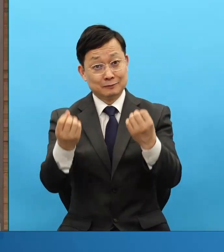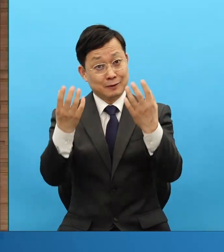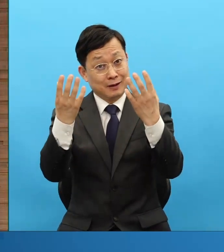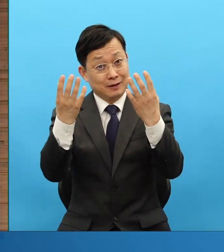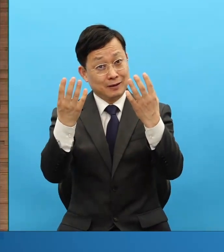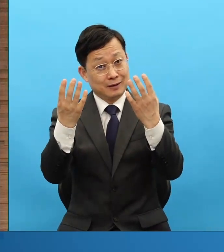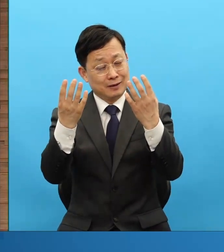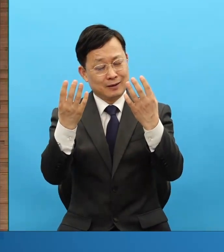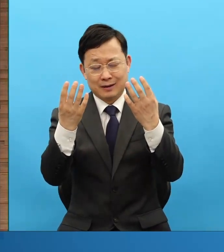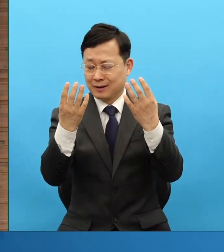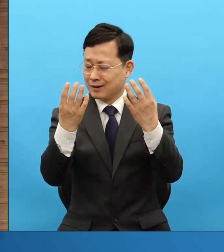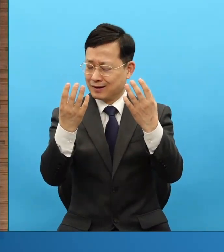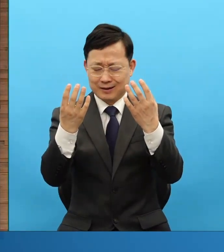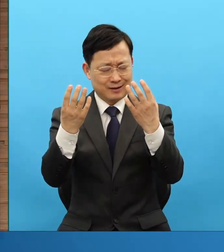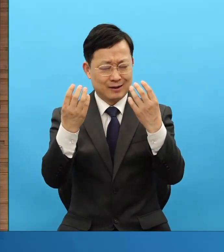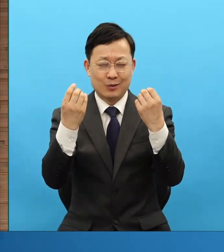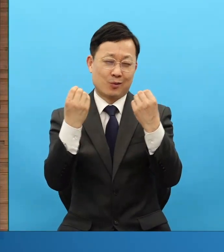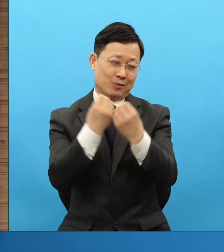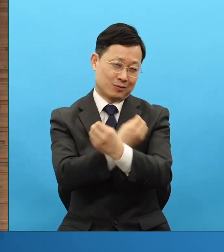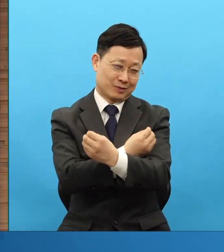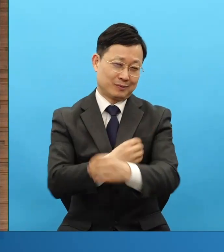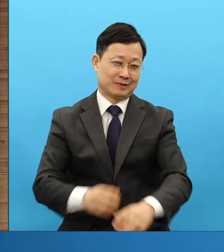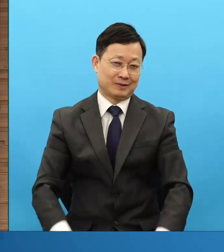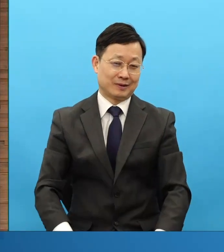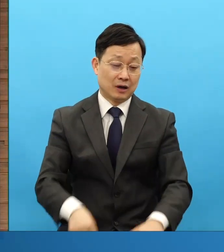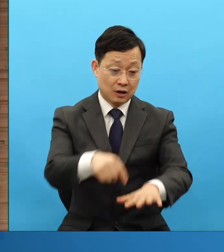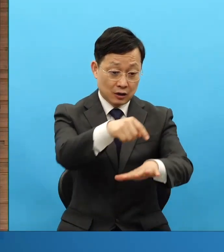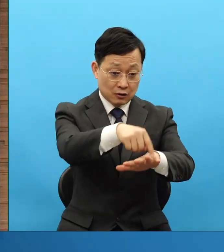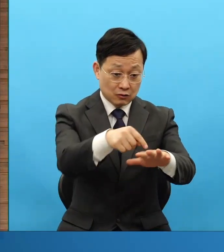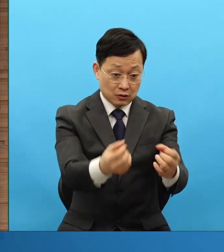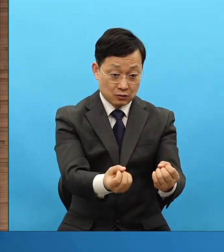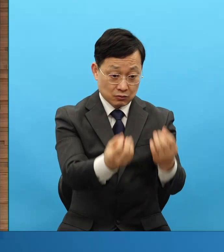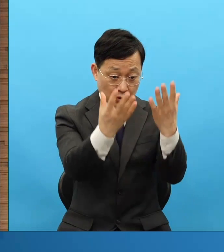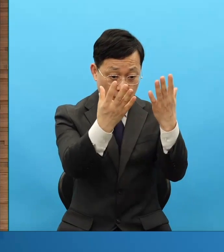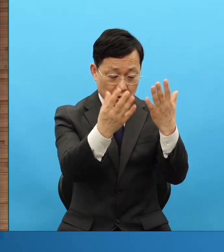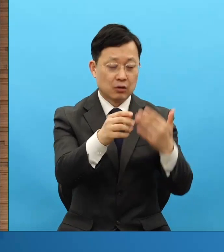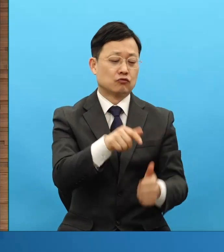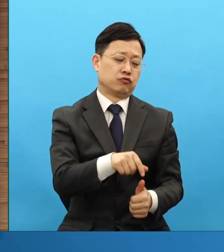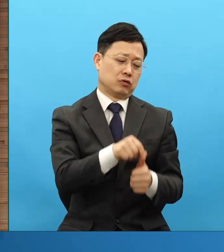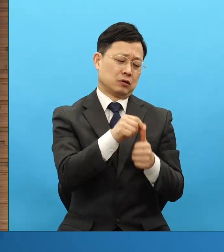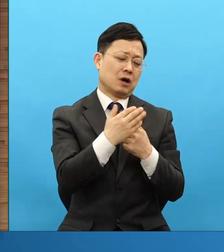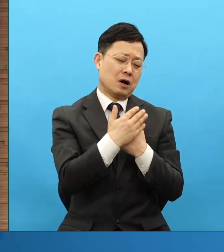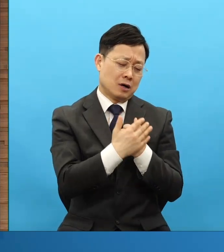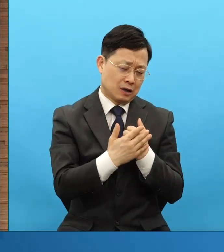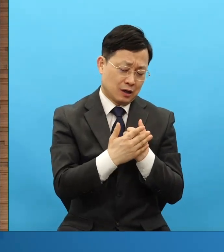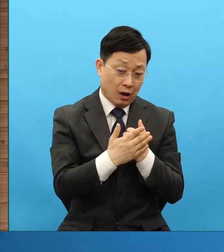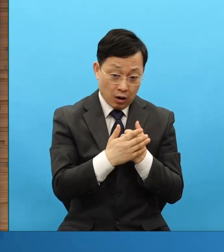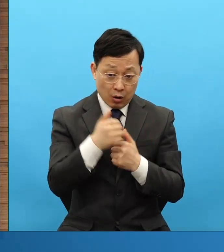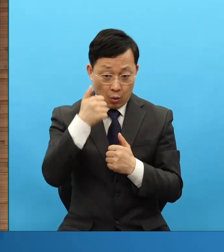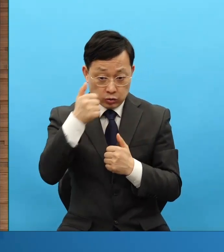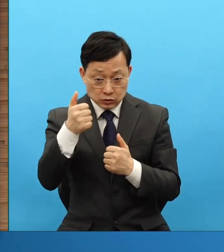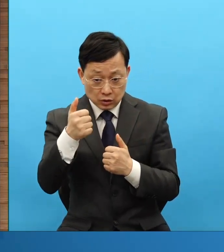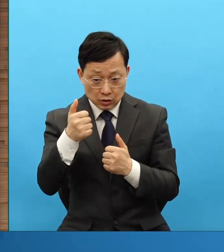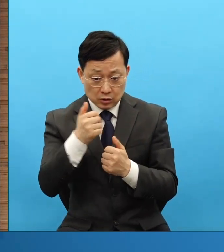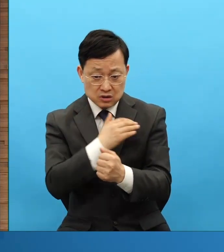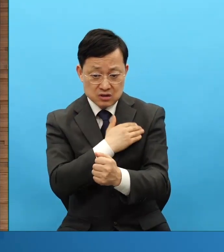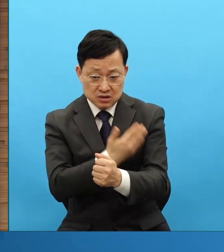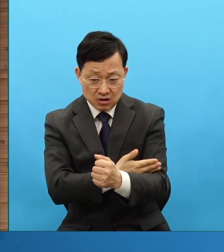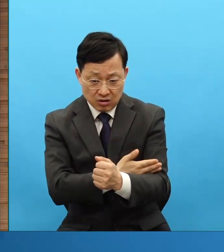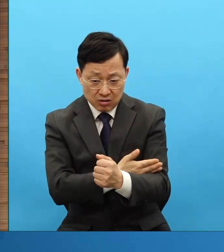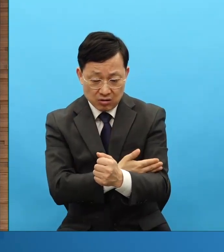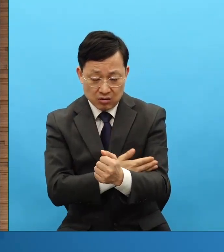구원 6월절 오순절 능력 수장절 배경